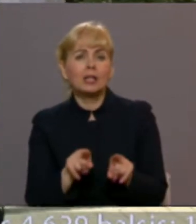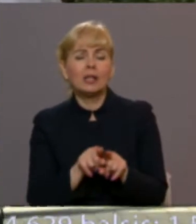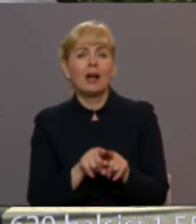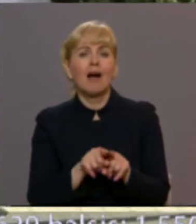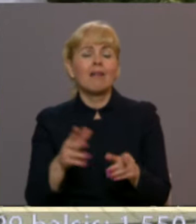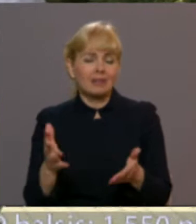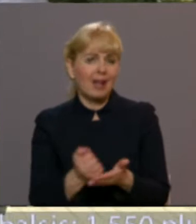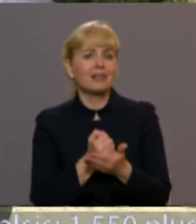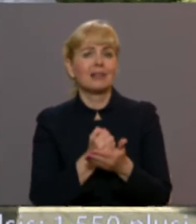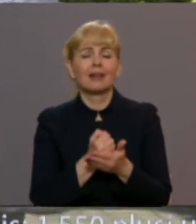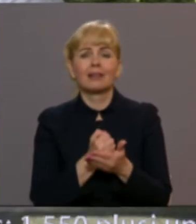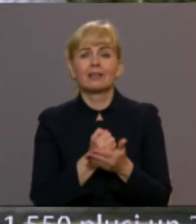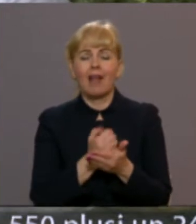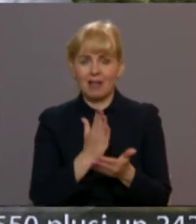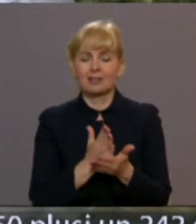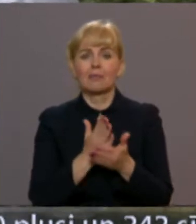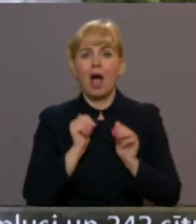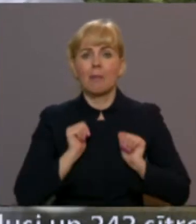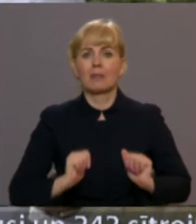sasniegtu esam ļoti, ļoti apmierināti.